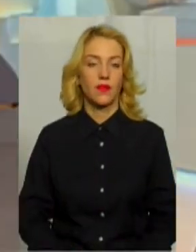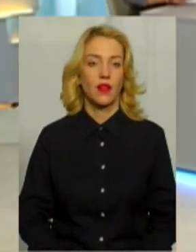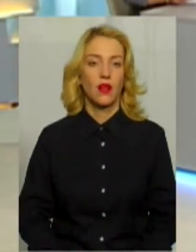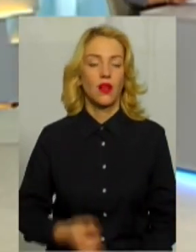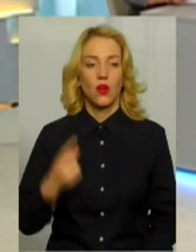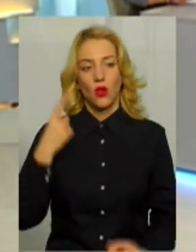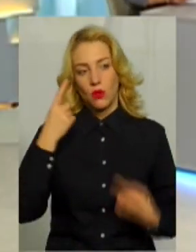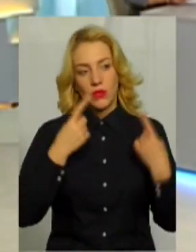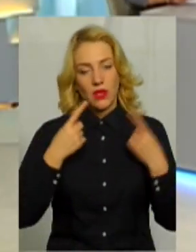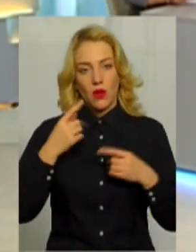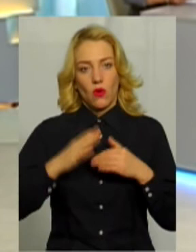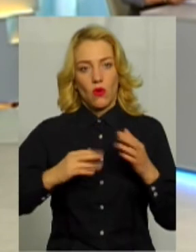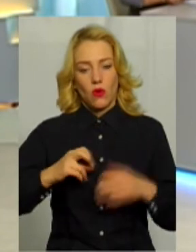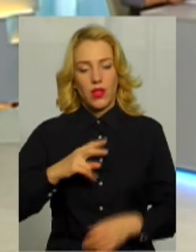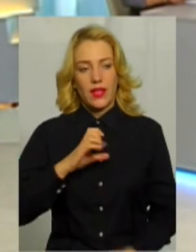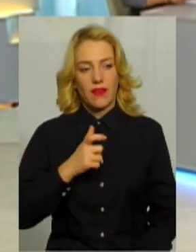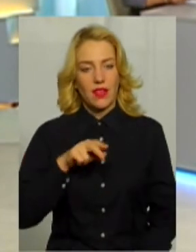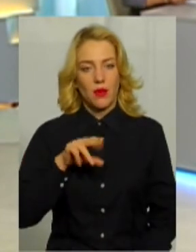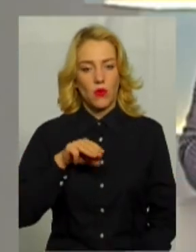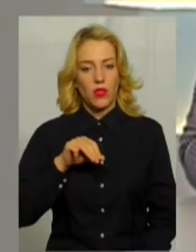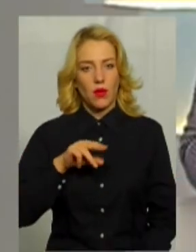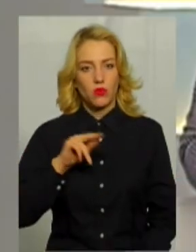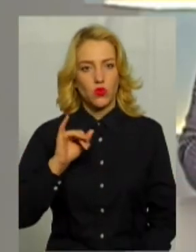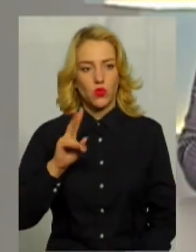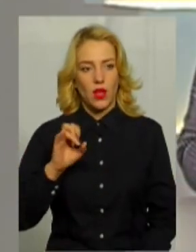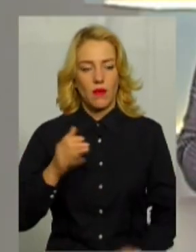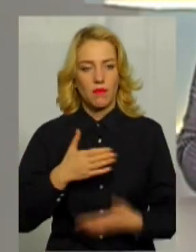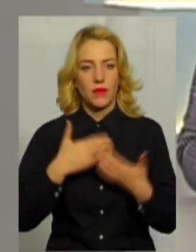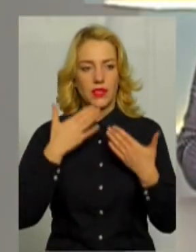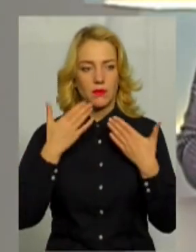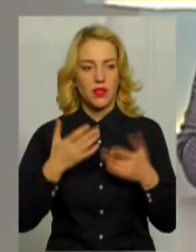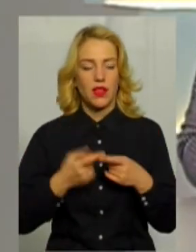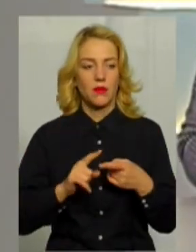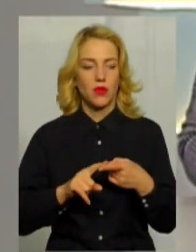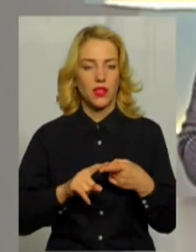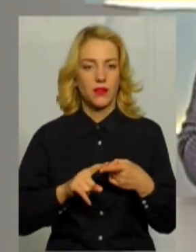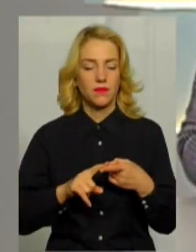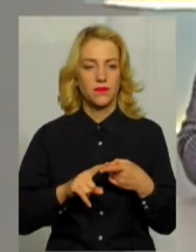психолога Євгена Потапчука ми спитали і про те,